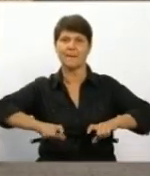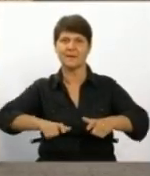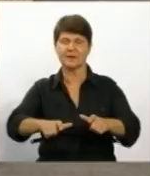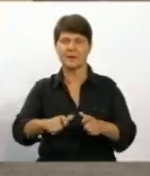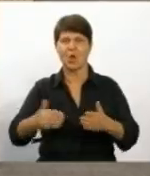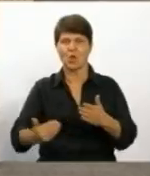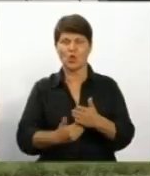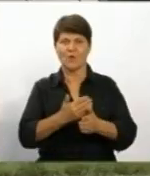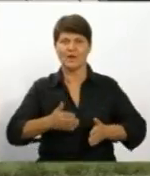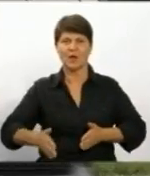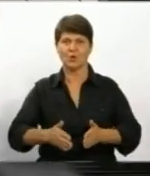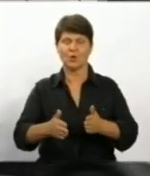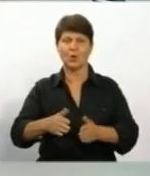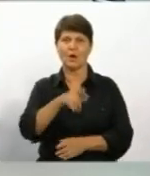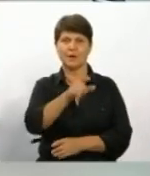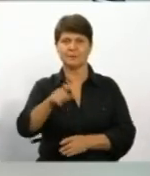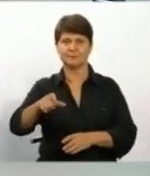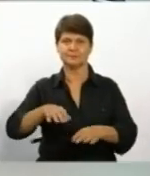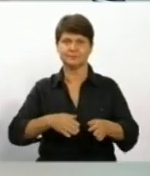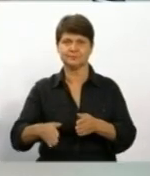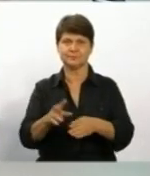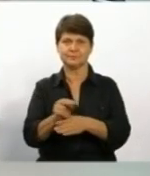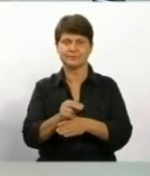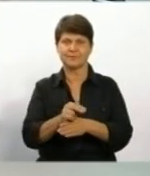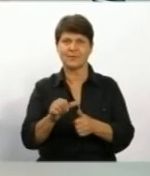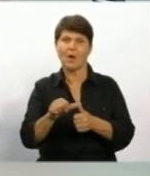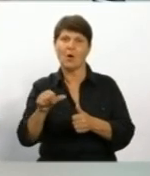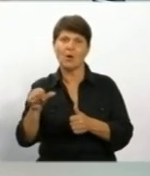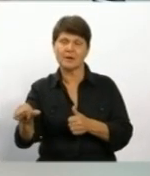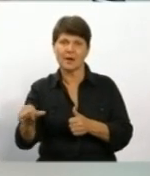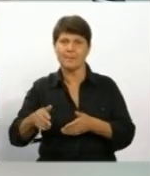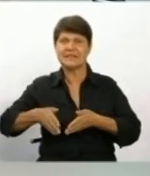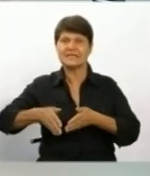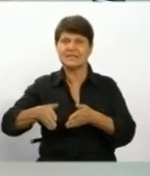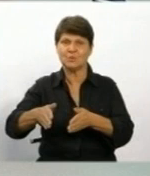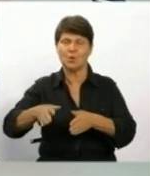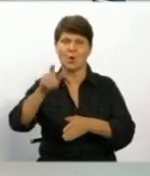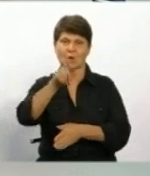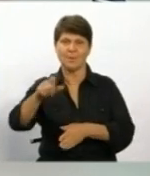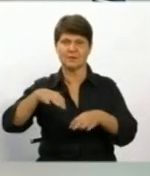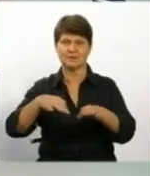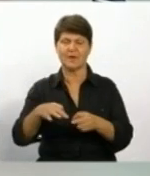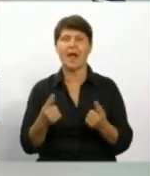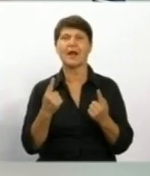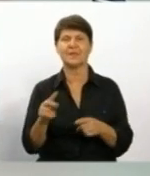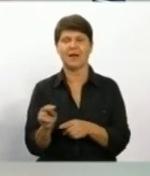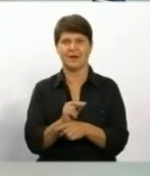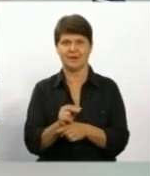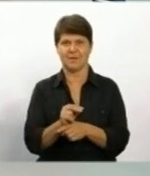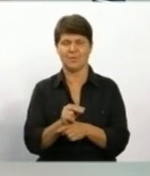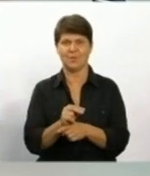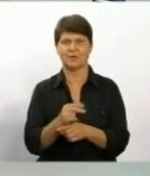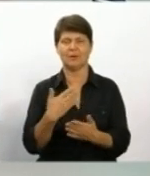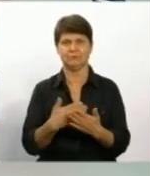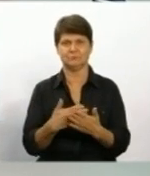дороги. Також дорожники організували відокремлені смуги для громадського транспорту. На капітальний ремонт дорожної розв'язки знадобилось